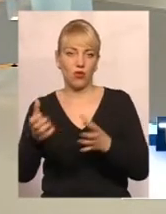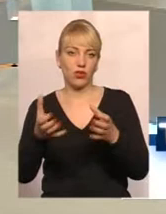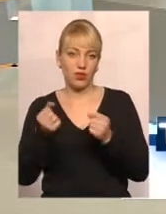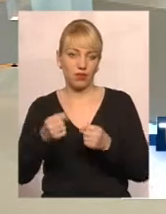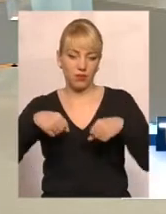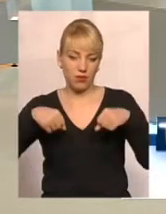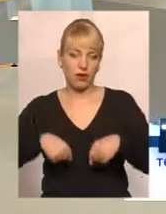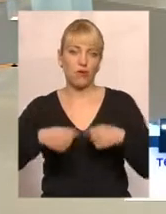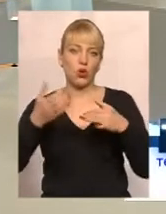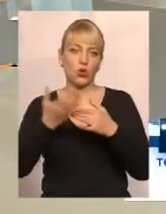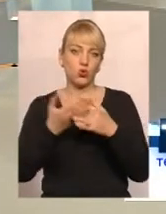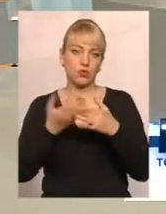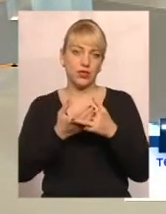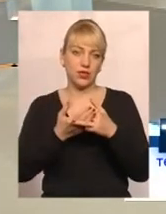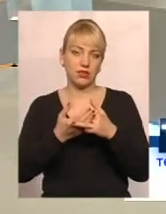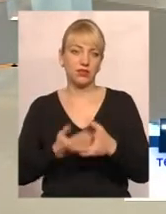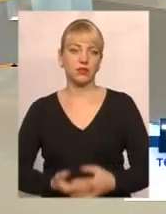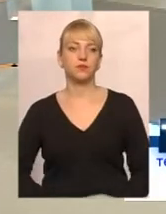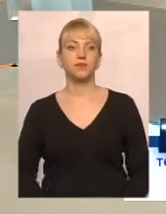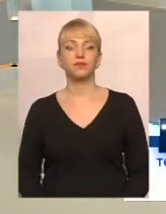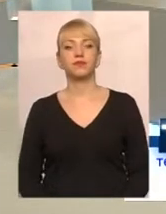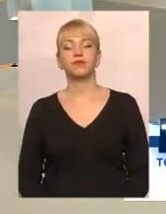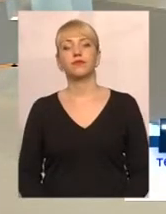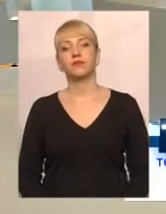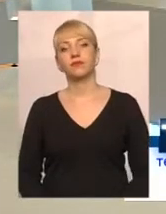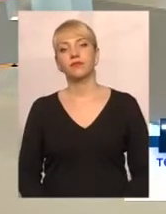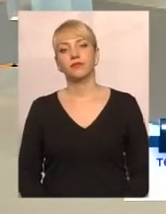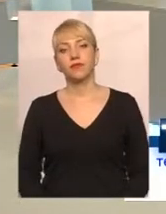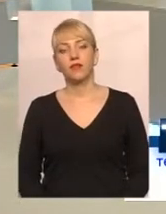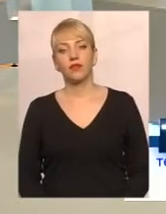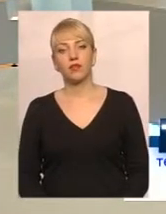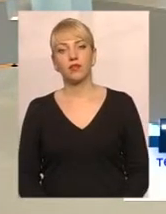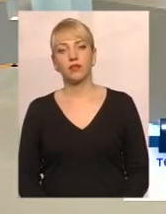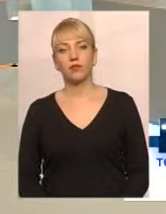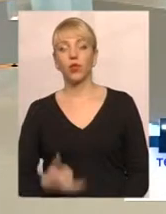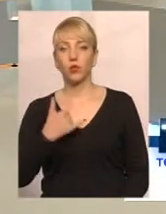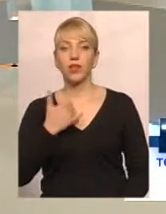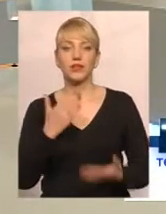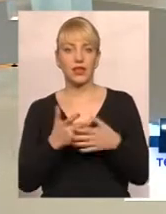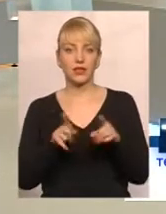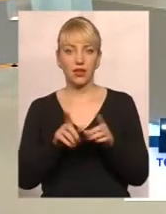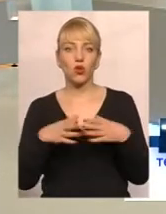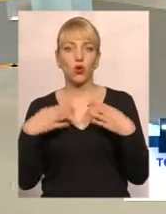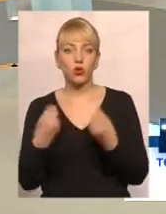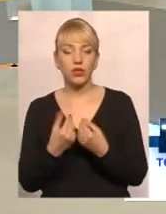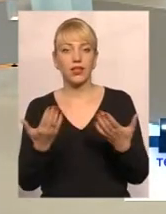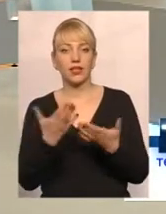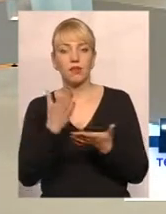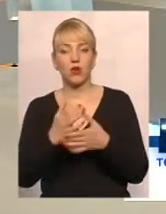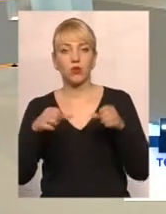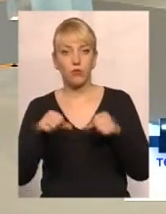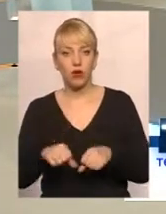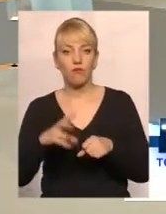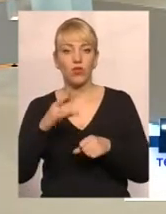право сім'ї на отриманні сапсидів. Вадимий Дмитрович, є в нас і такі родини, які мають право на